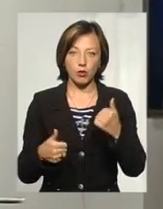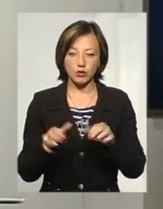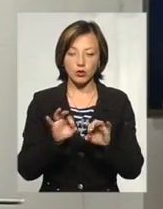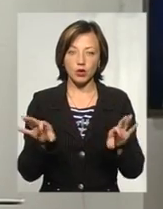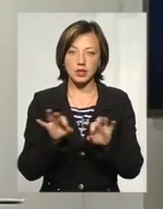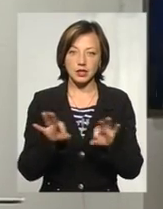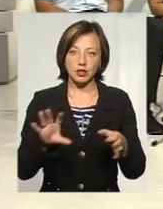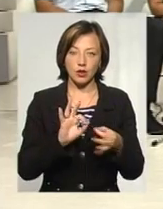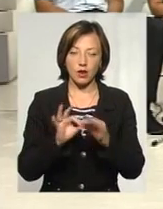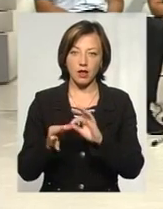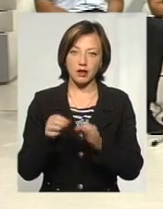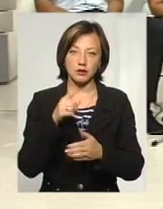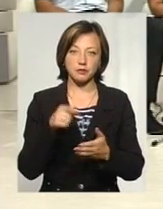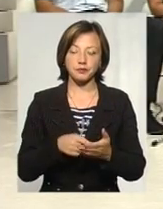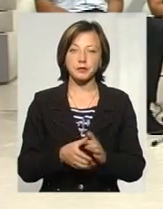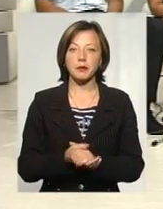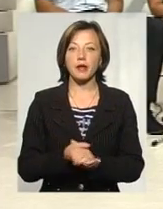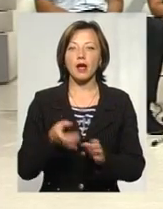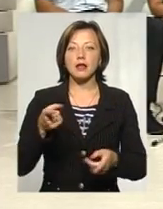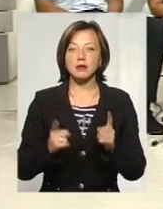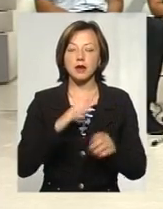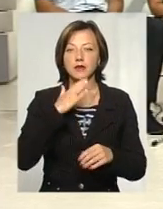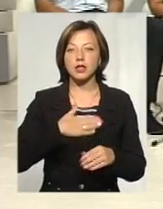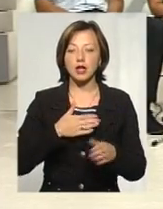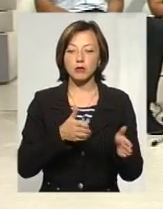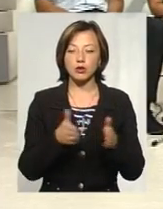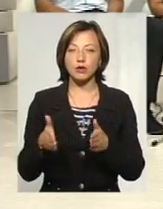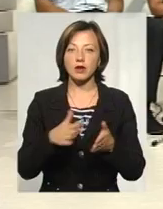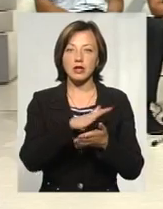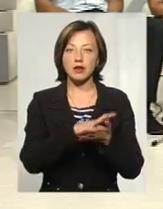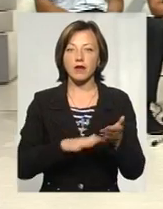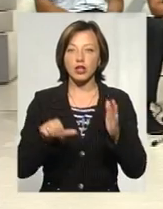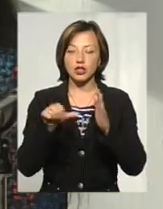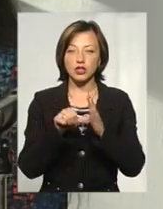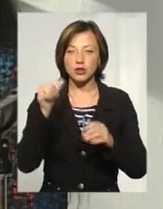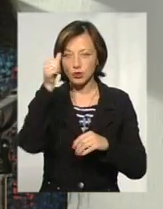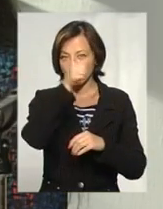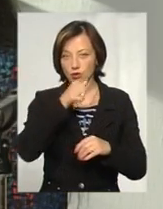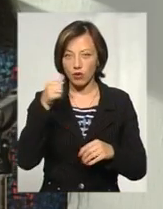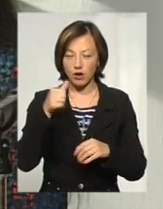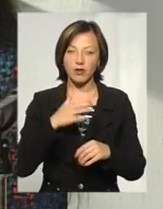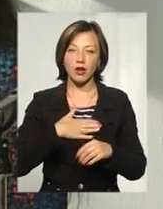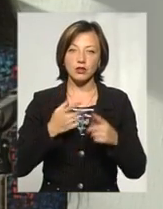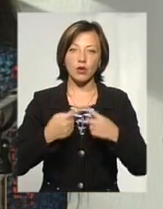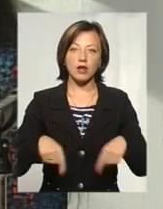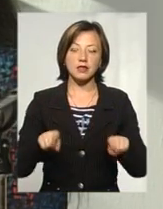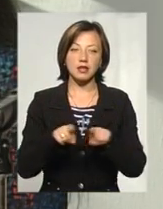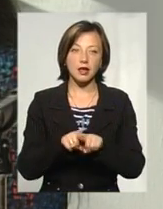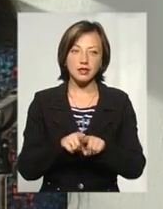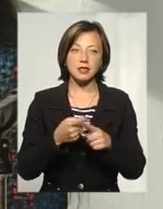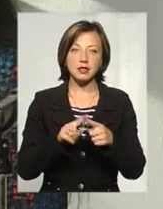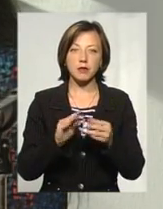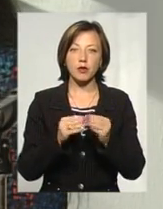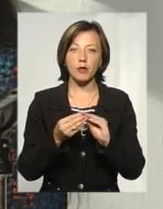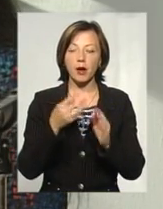Розкажіть так, як лише. Насправді наша підготовка триває вже 6 років, скільки є щасливе материнство, тому що ми пацієнтська організація, і ці всі